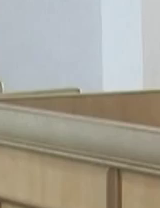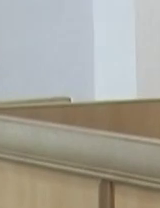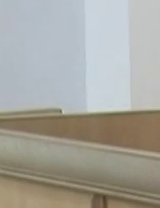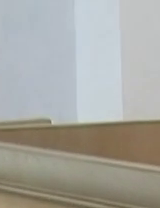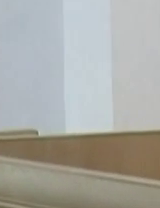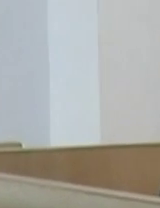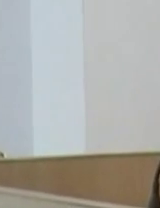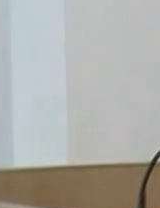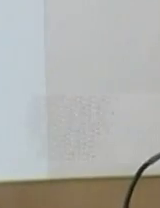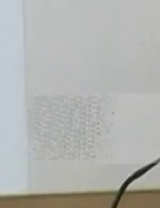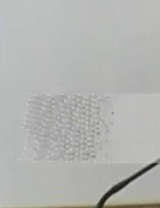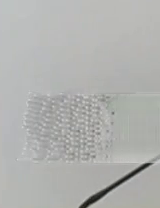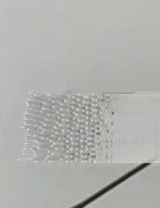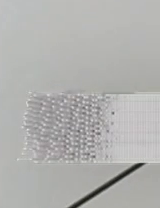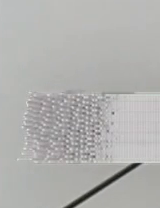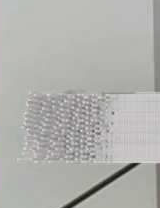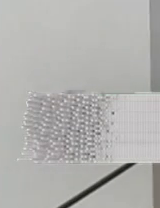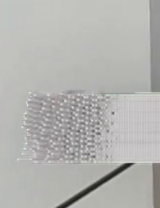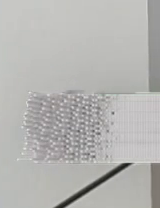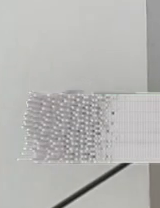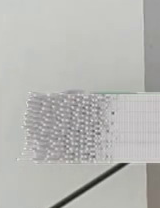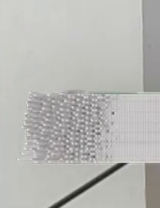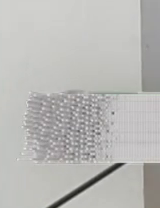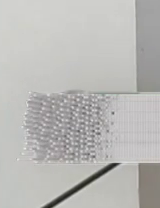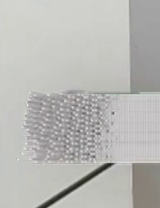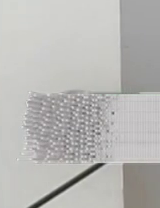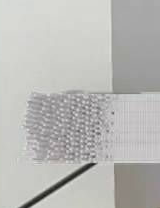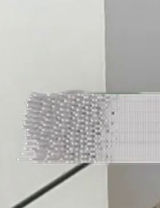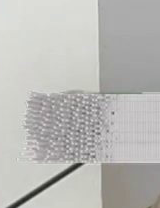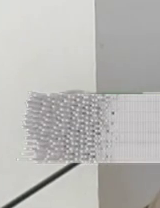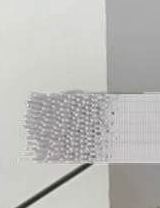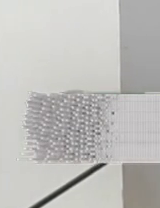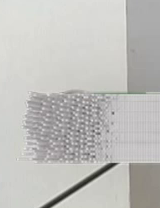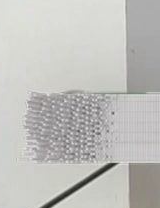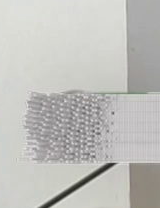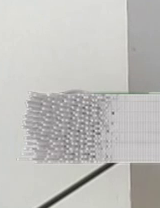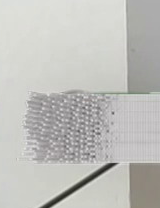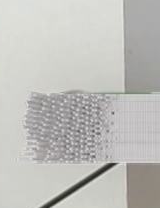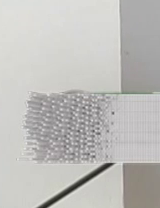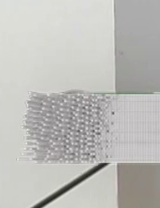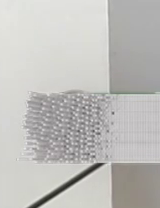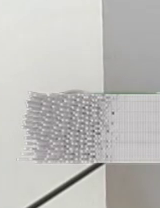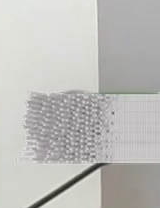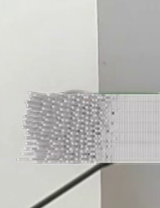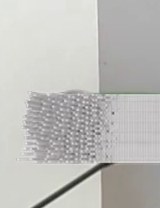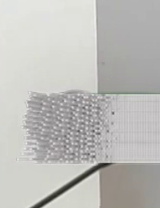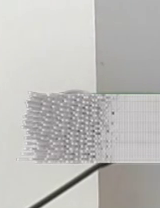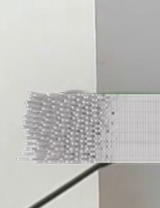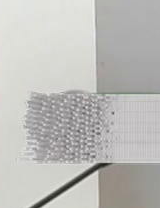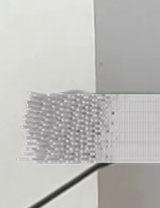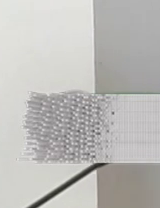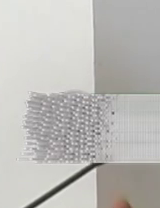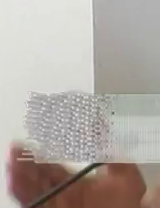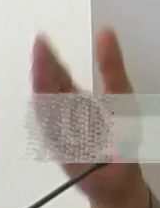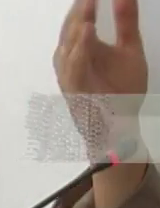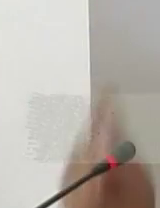ранок, має бути зараз прем'єр-міністр І розуміння того, що вся святковість